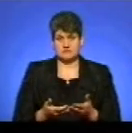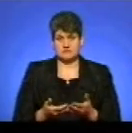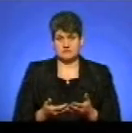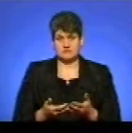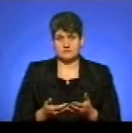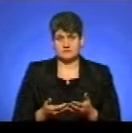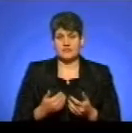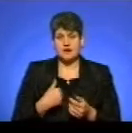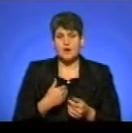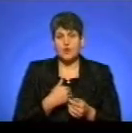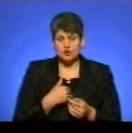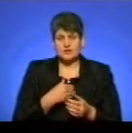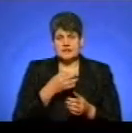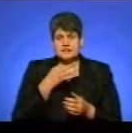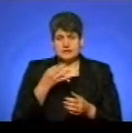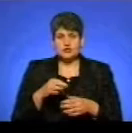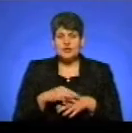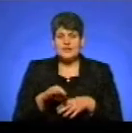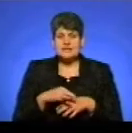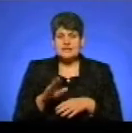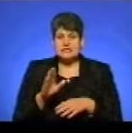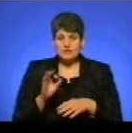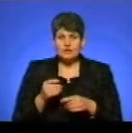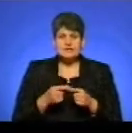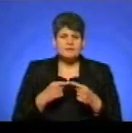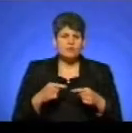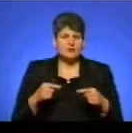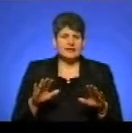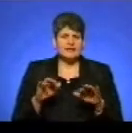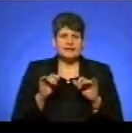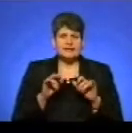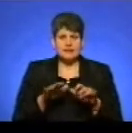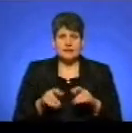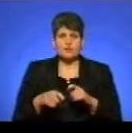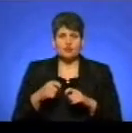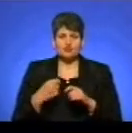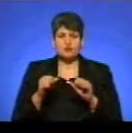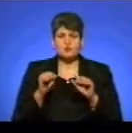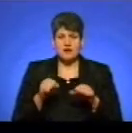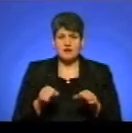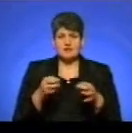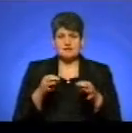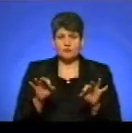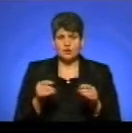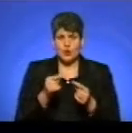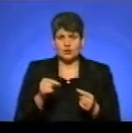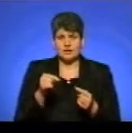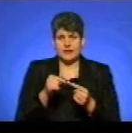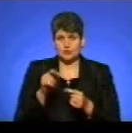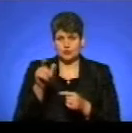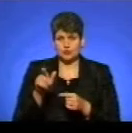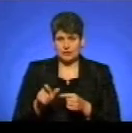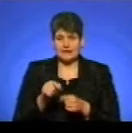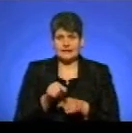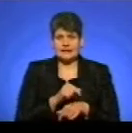Я хочу взагалі сказати, що насильство – це будь-які дії, які порушують права і свободи конкретної людини, особисто її